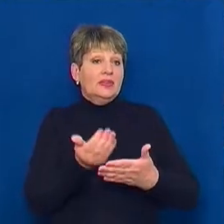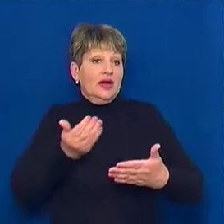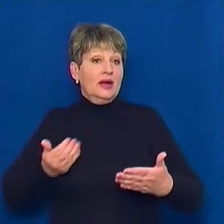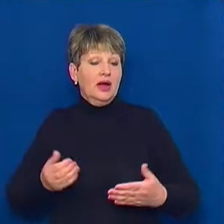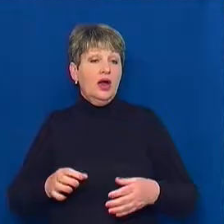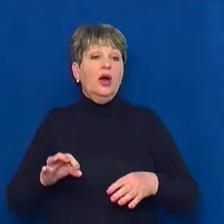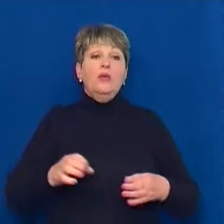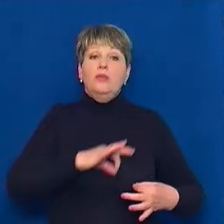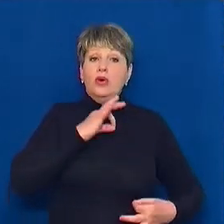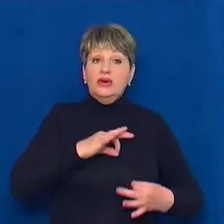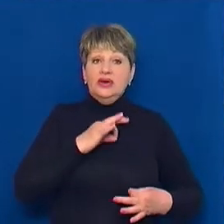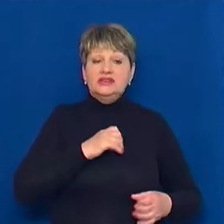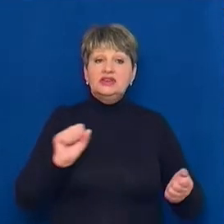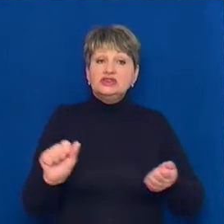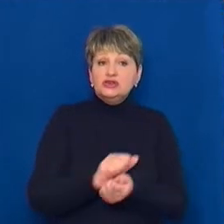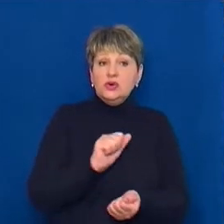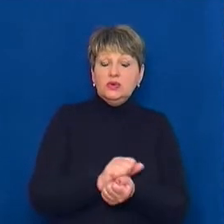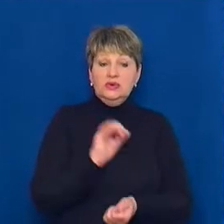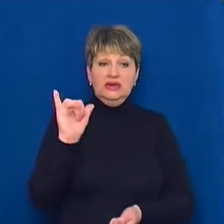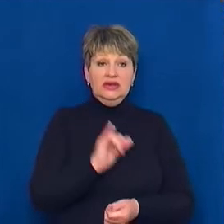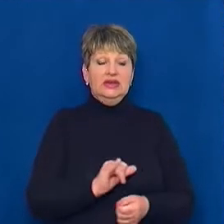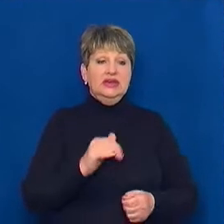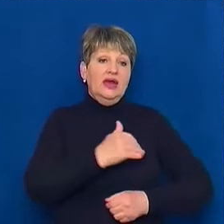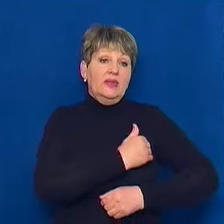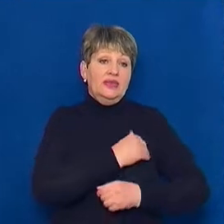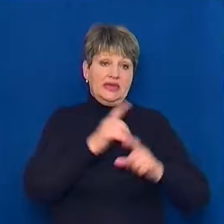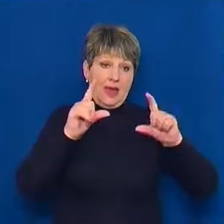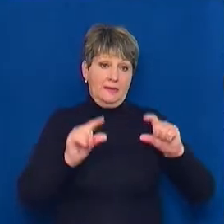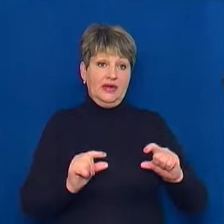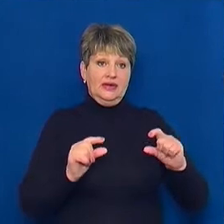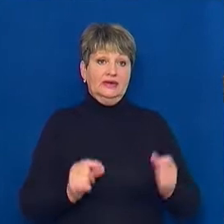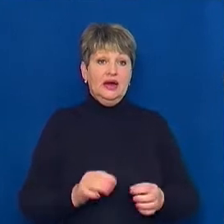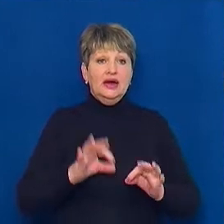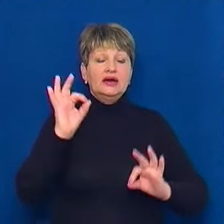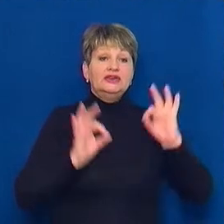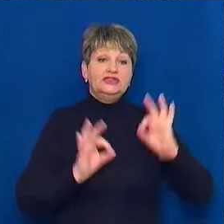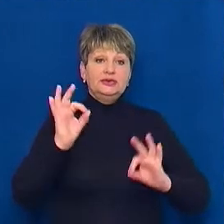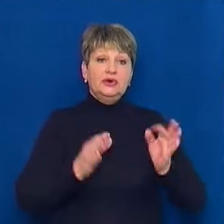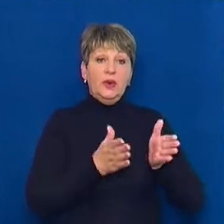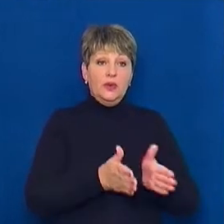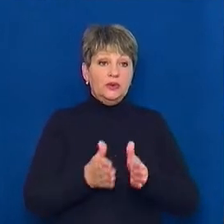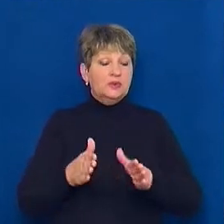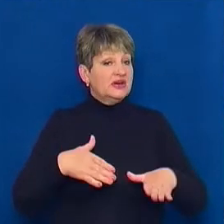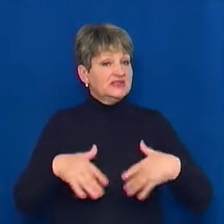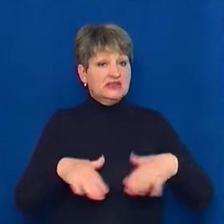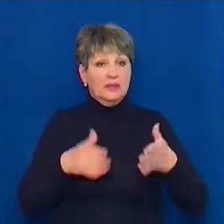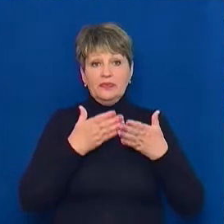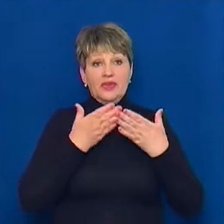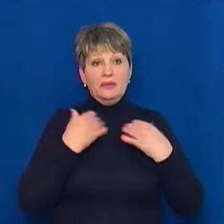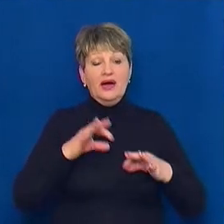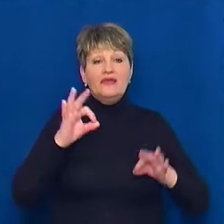а посухи й низьких температур, говорить агроном Віталій Пайко. Температурний режим слабенький. Немає